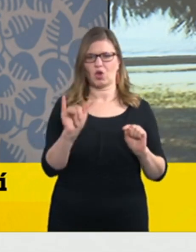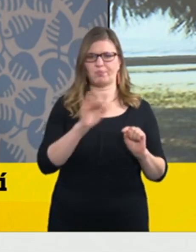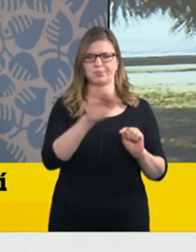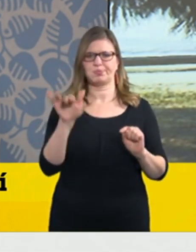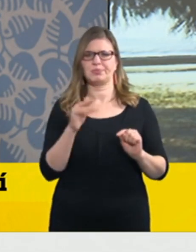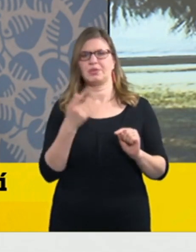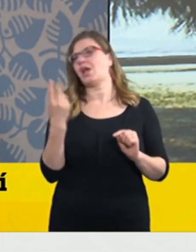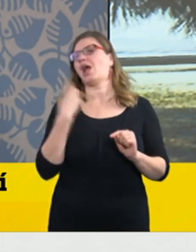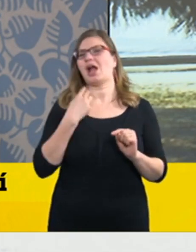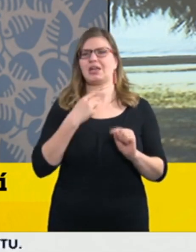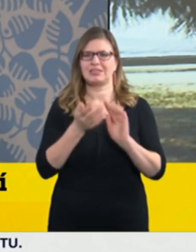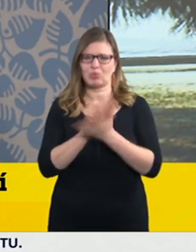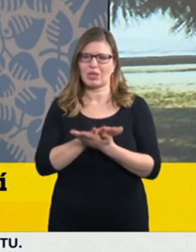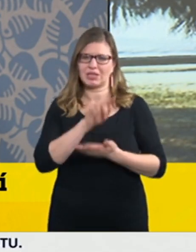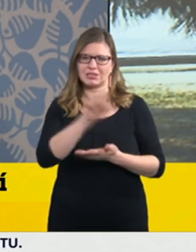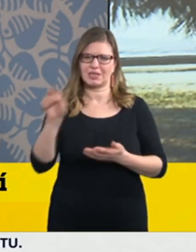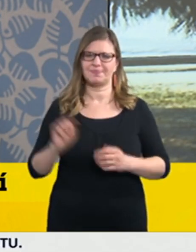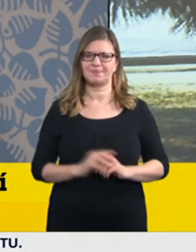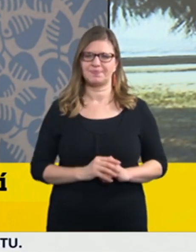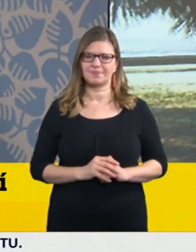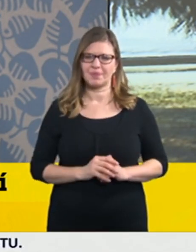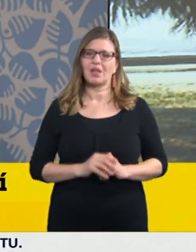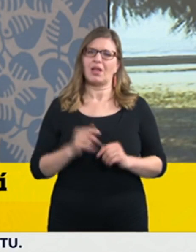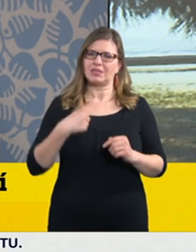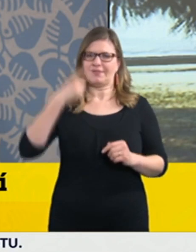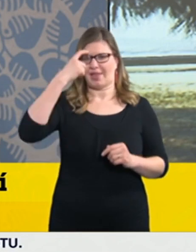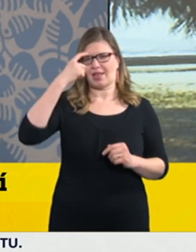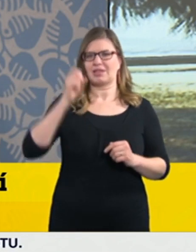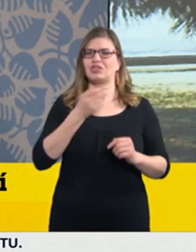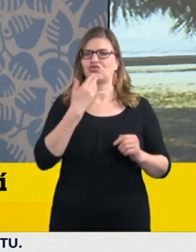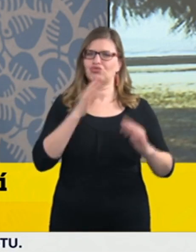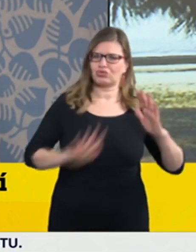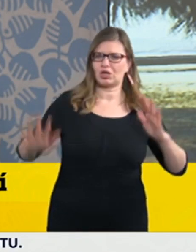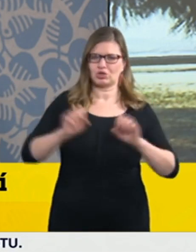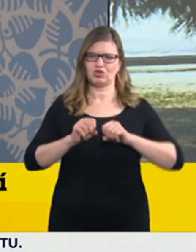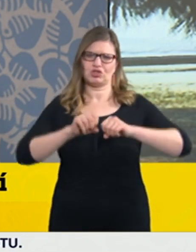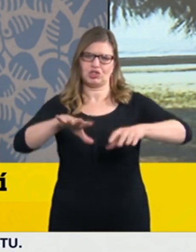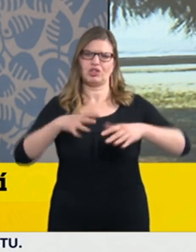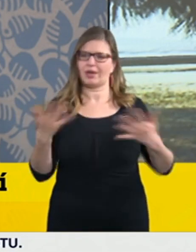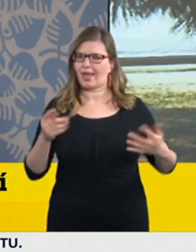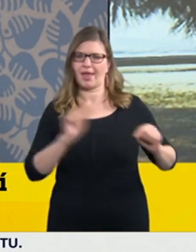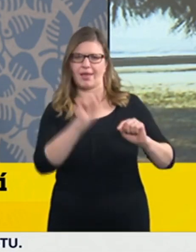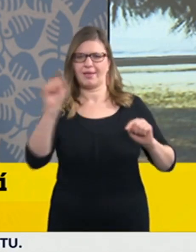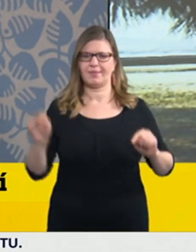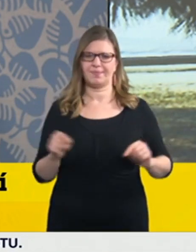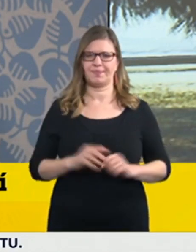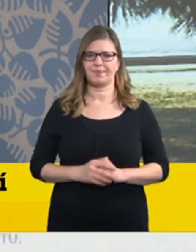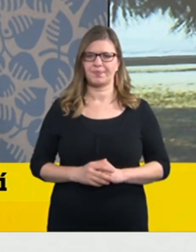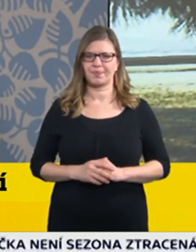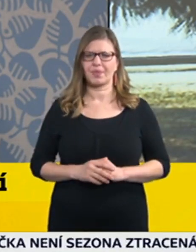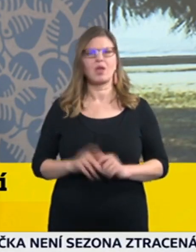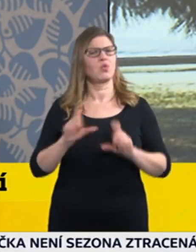varianta v České republice případně šíří. A jeden z těch hlavních důvodů